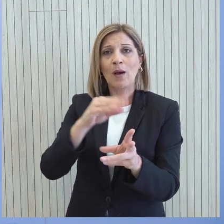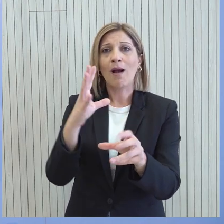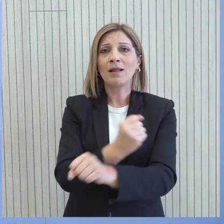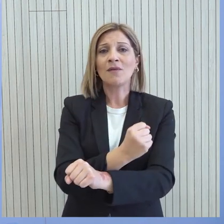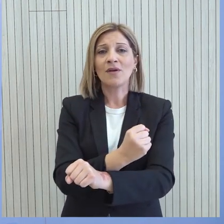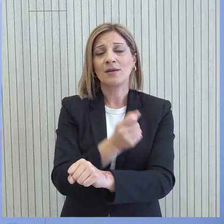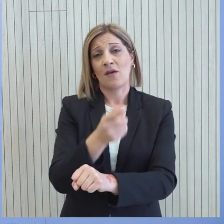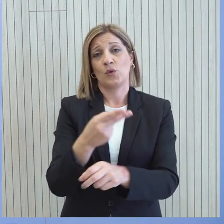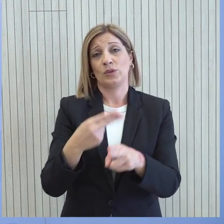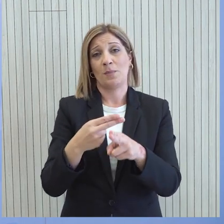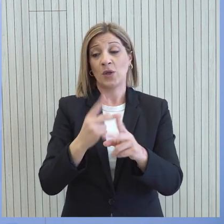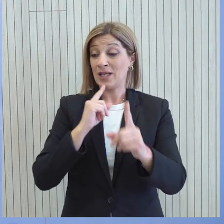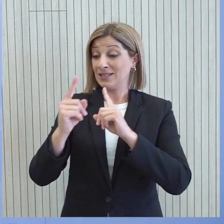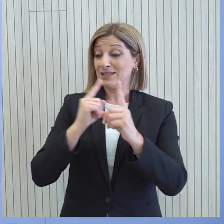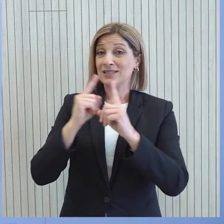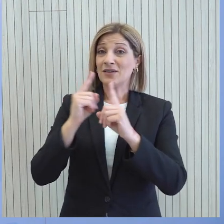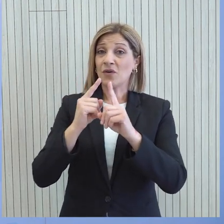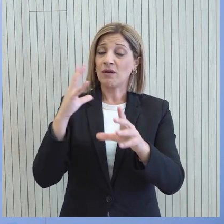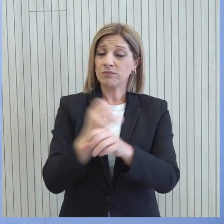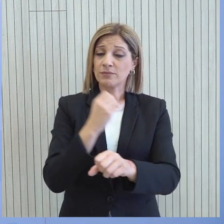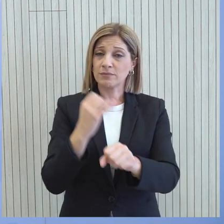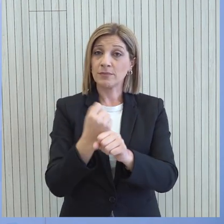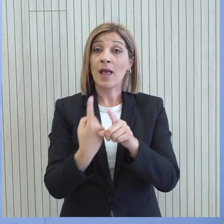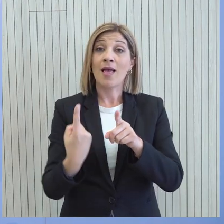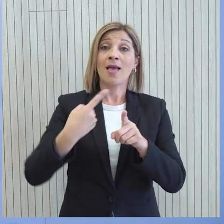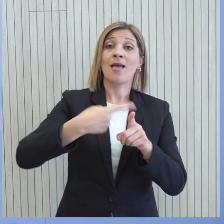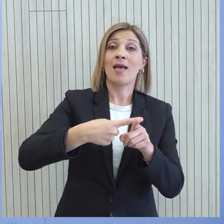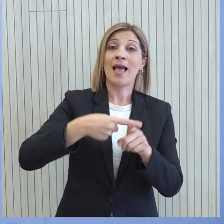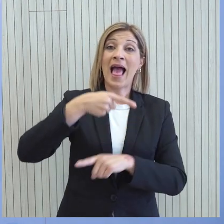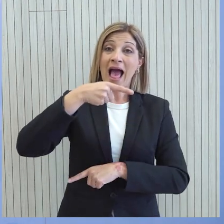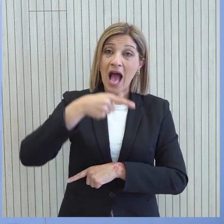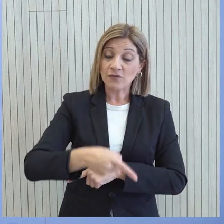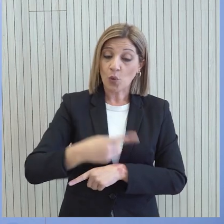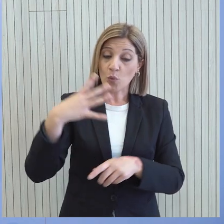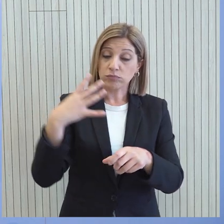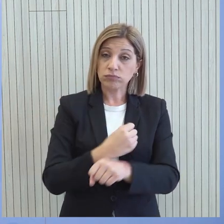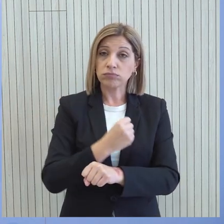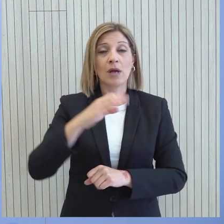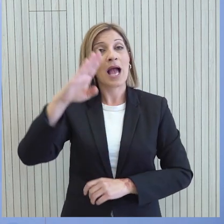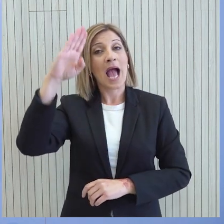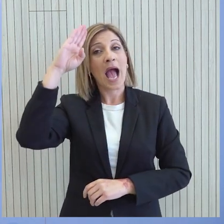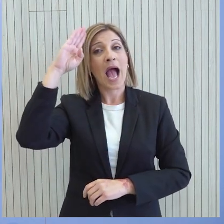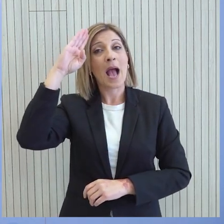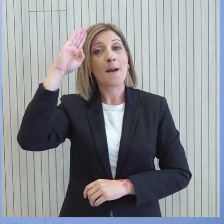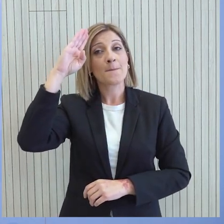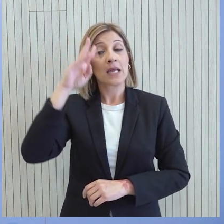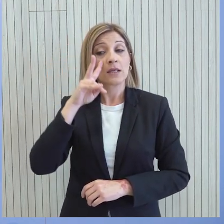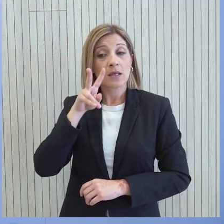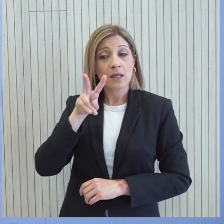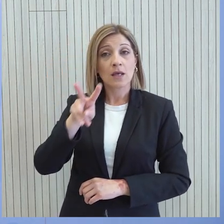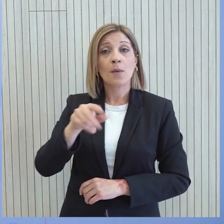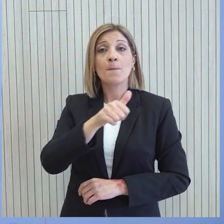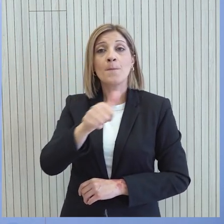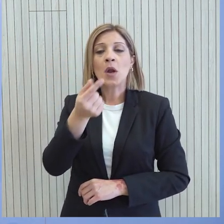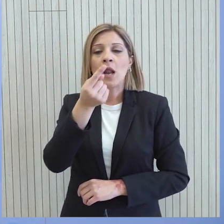Ηνωμένες Πολιτείες Αμερικής να προσθέσω εδώ ότι αυτό το πολύ πετυχημένο σχήμα οι Ηνωμένες Πολιτείες Αμερικής το έχουν μόνο